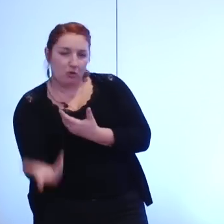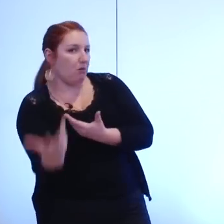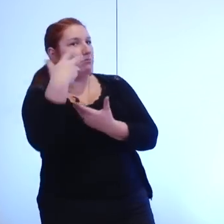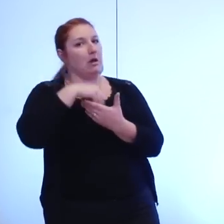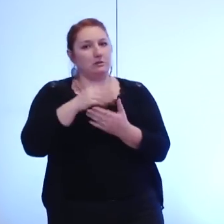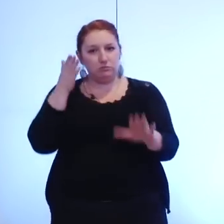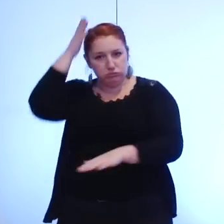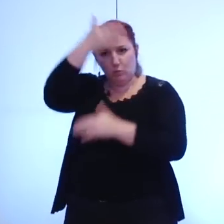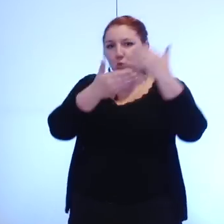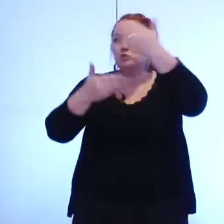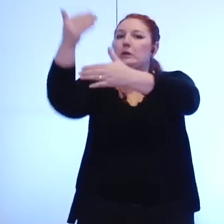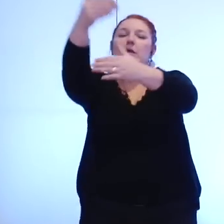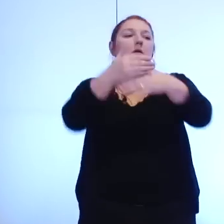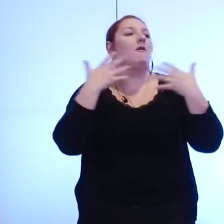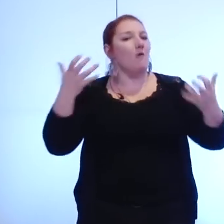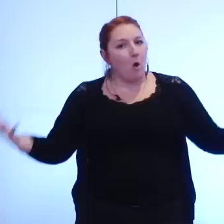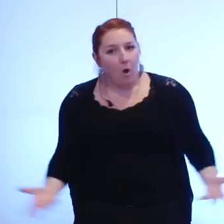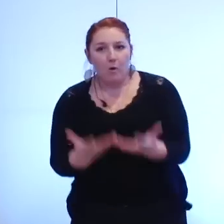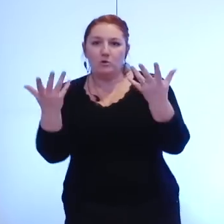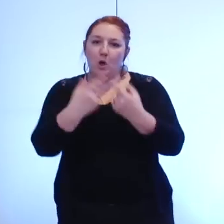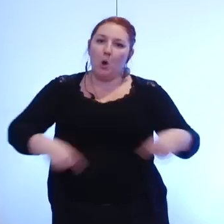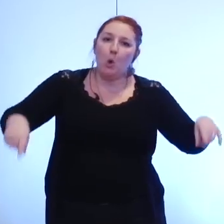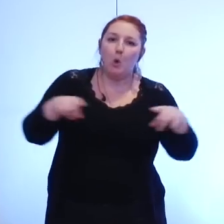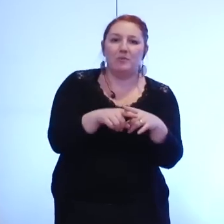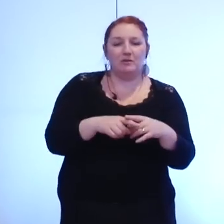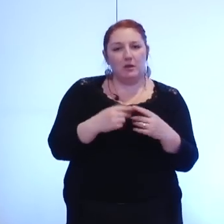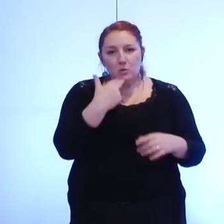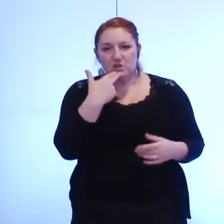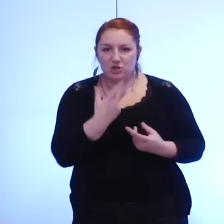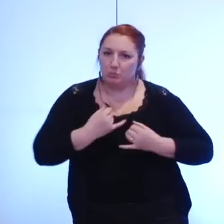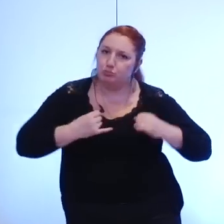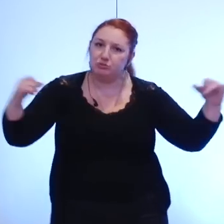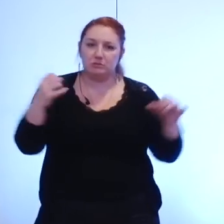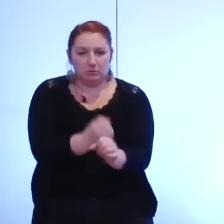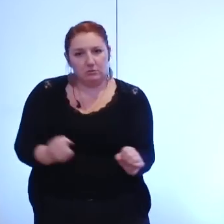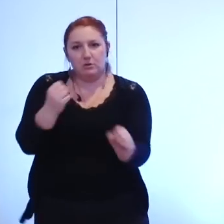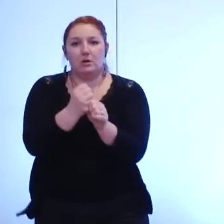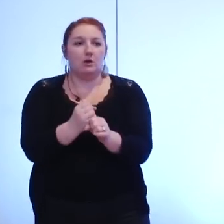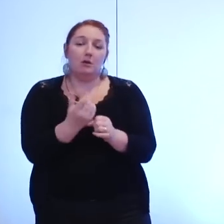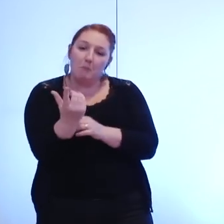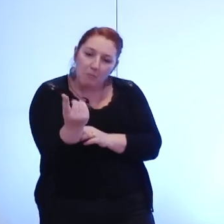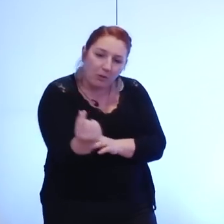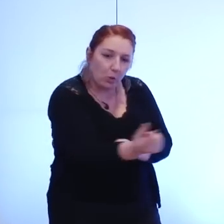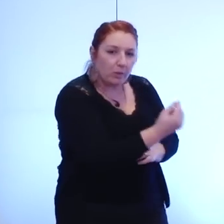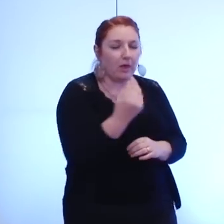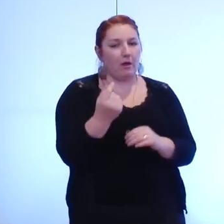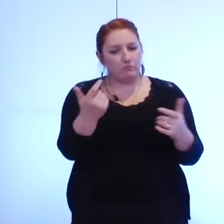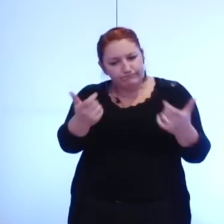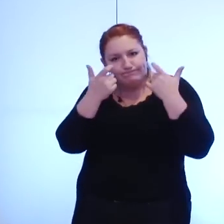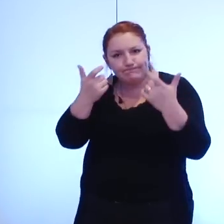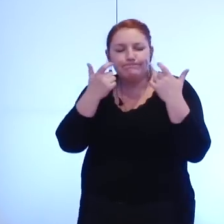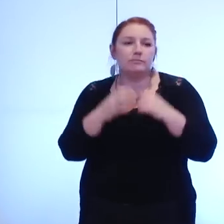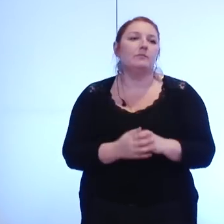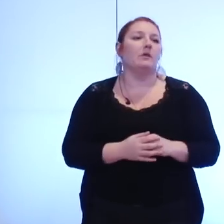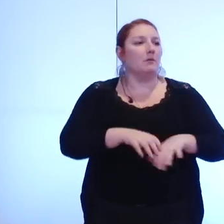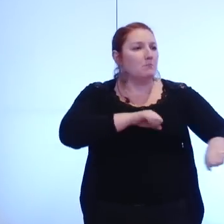nous souhaitons encourager la constitution de comités d'usagers puissants partenaires du décideur public et vigilants la mobilisation et l